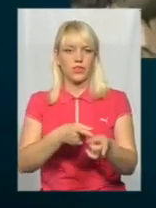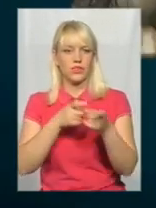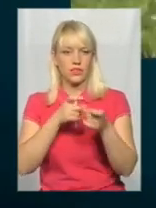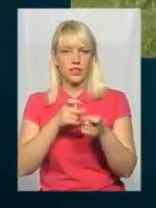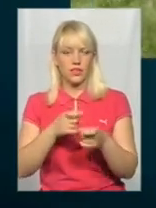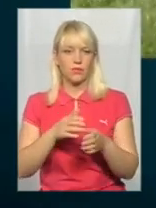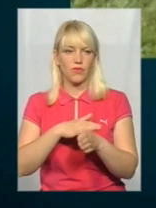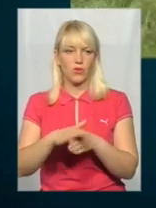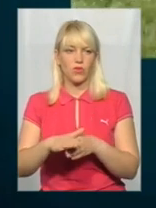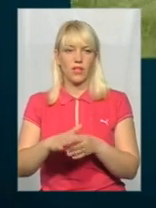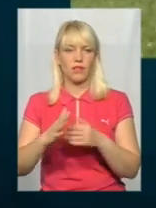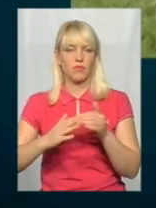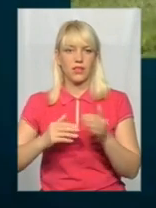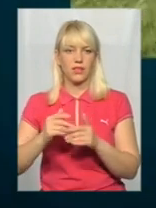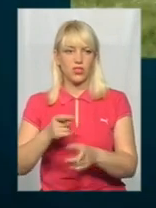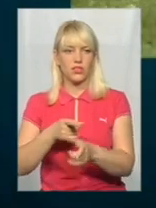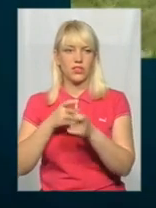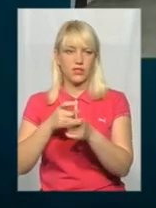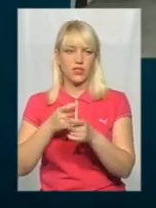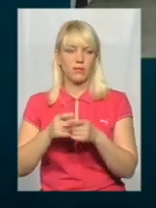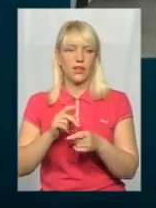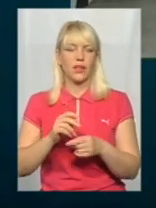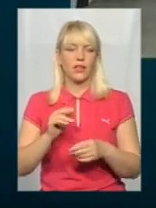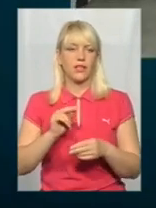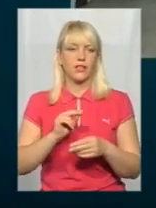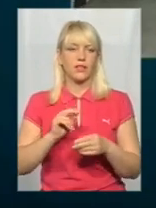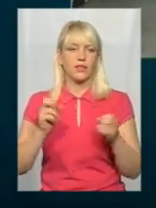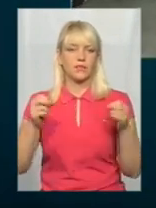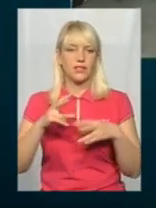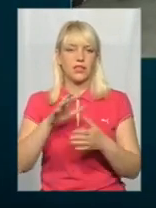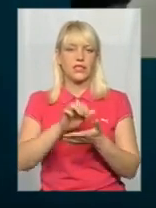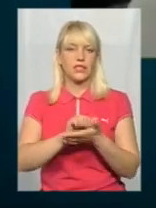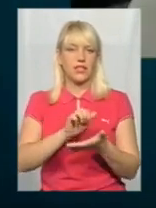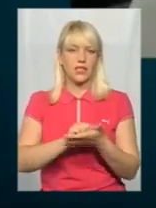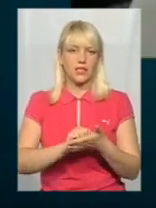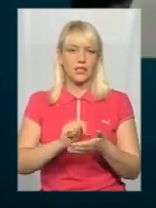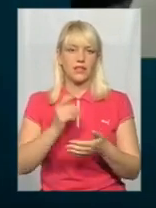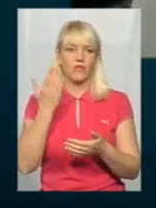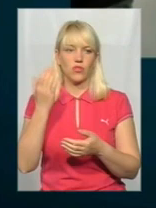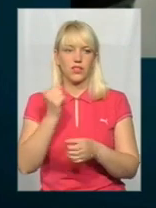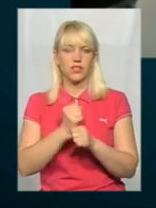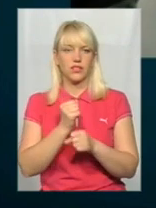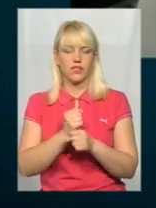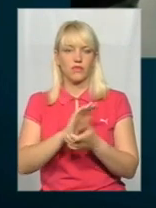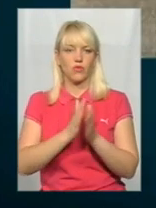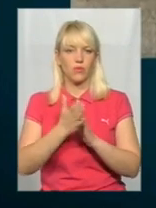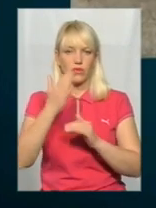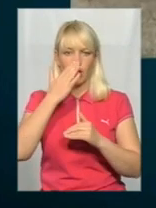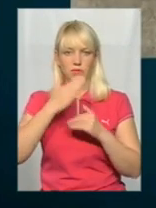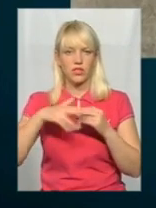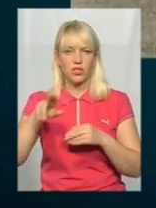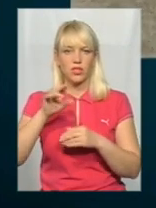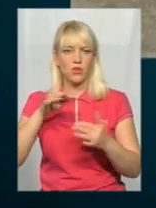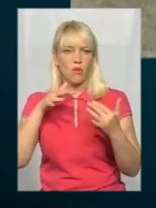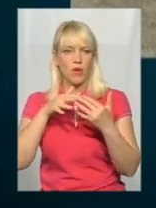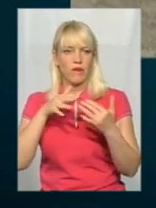виконання практичних стріль, тактико-спеціальність заняття, вони діють в умовах, наближених до бойових. І тому, коли